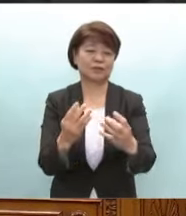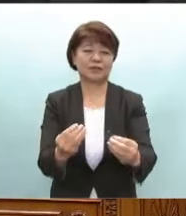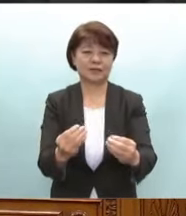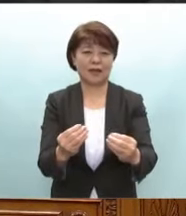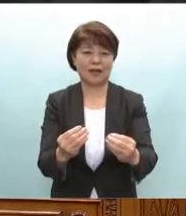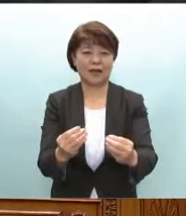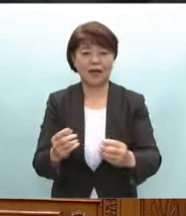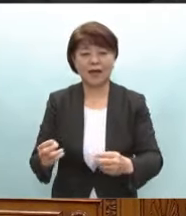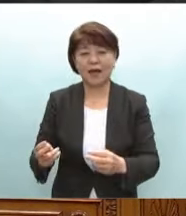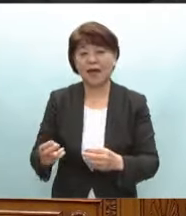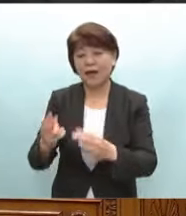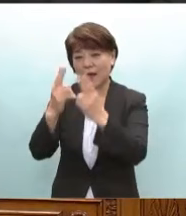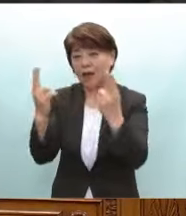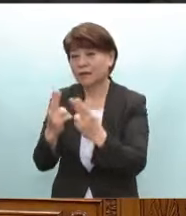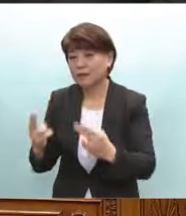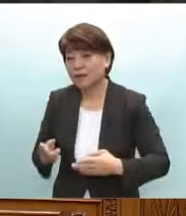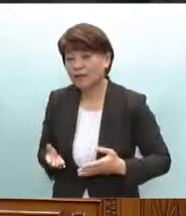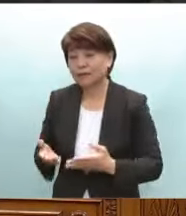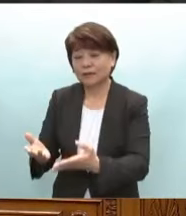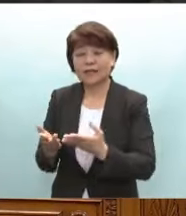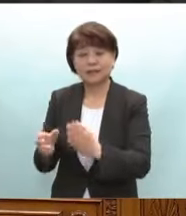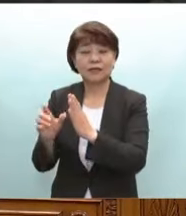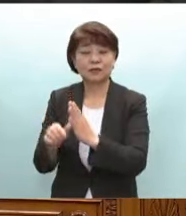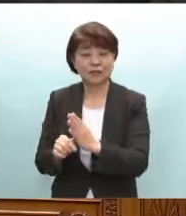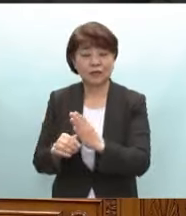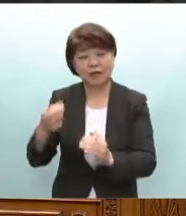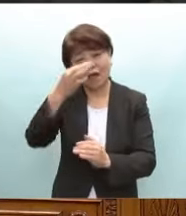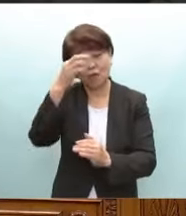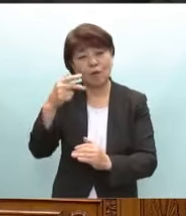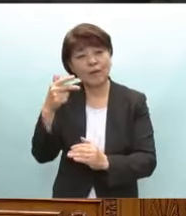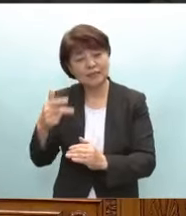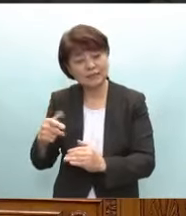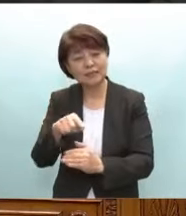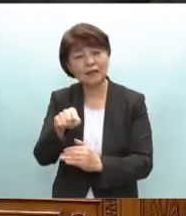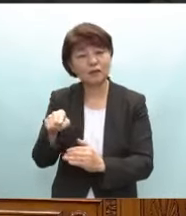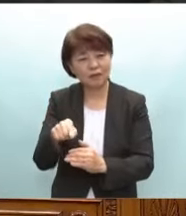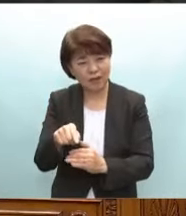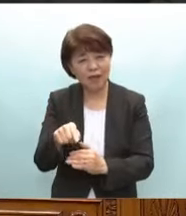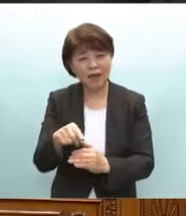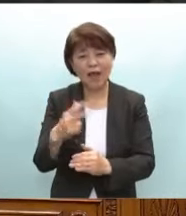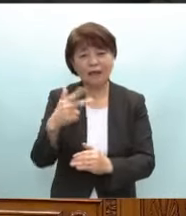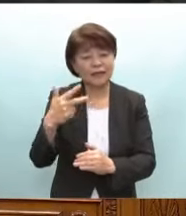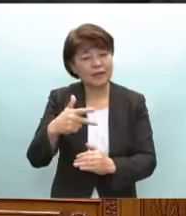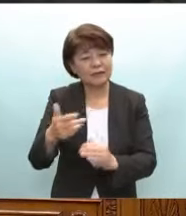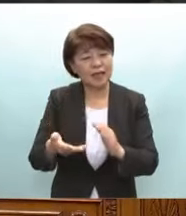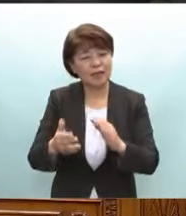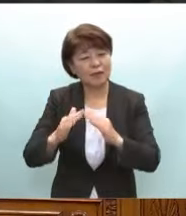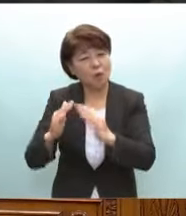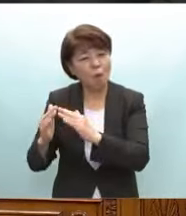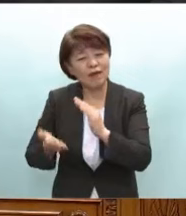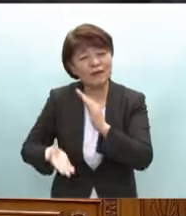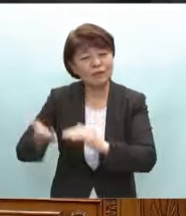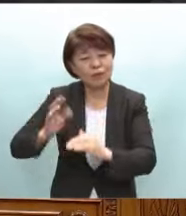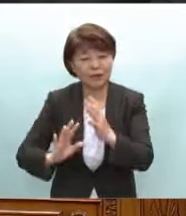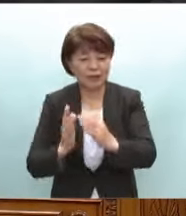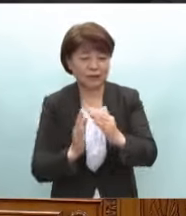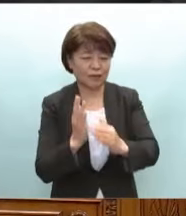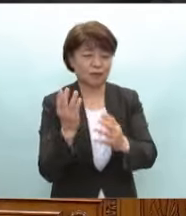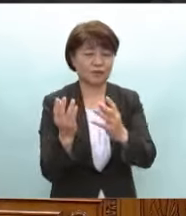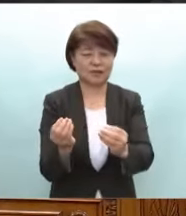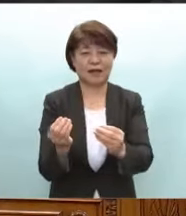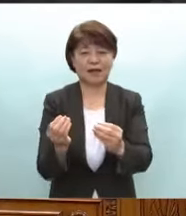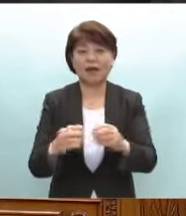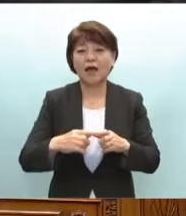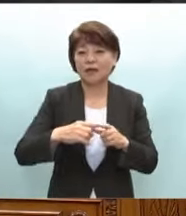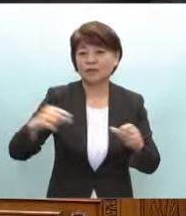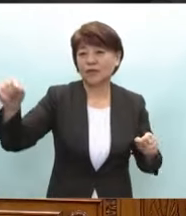淡路大震災で神戸市長田区などで83ヘクタール7000棟以上に及んだ火災を発生したことから全国